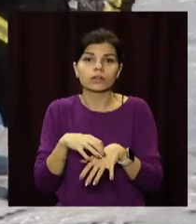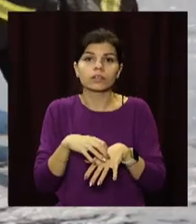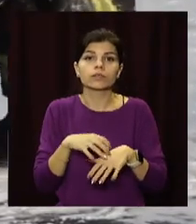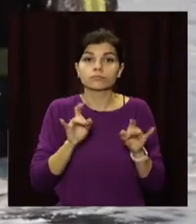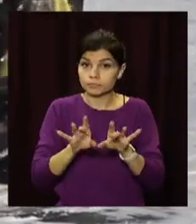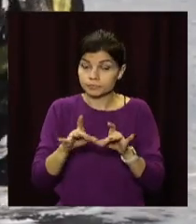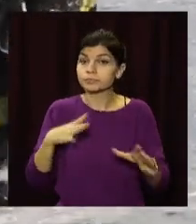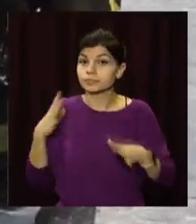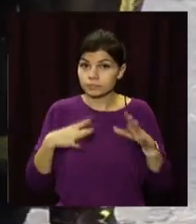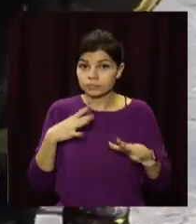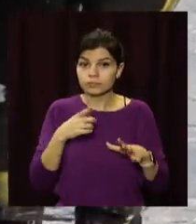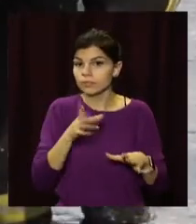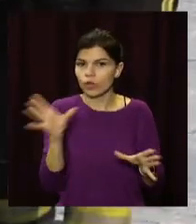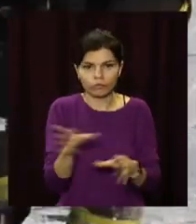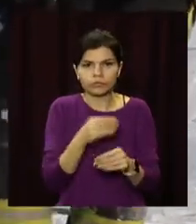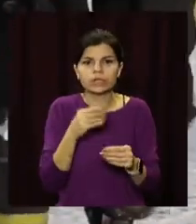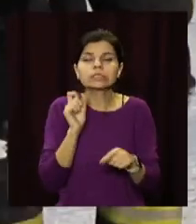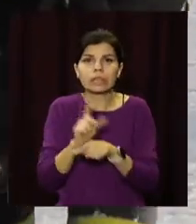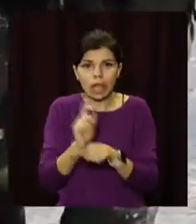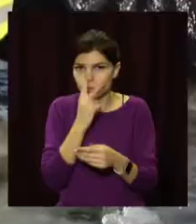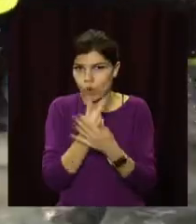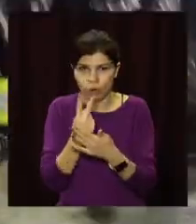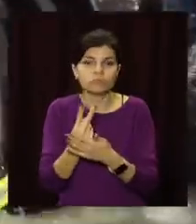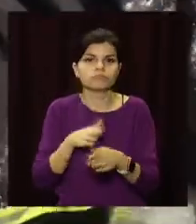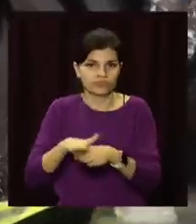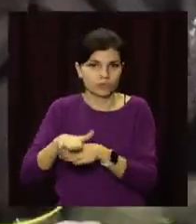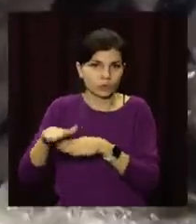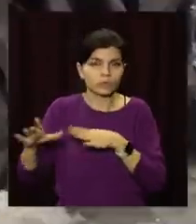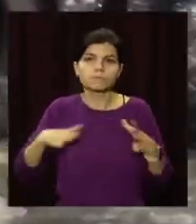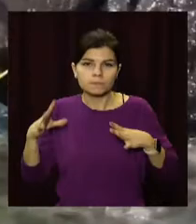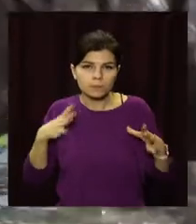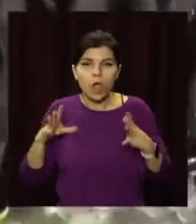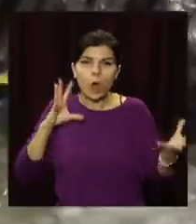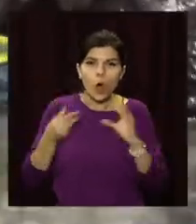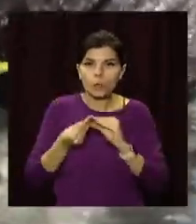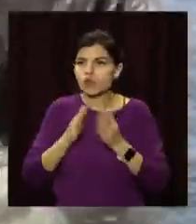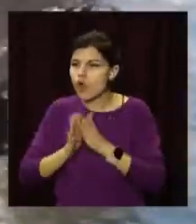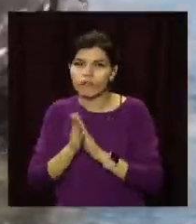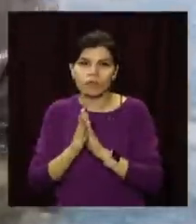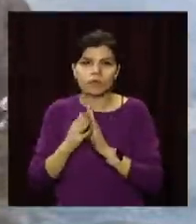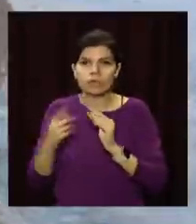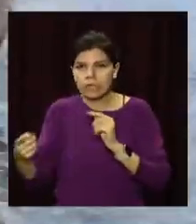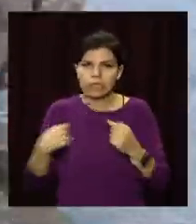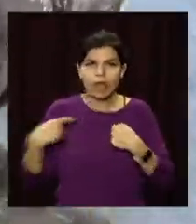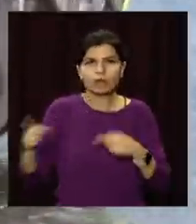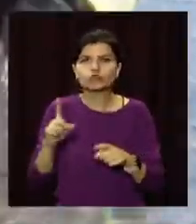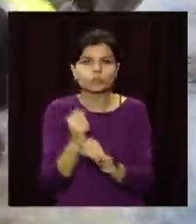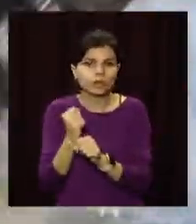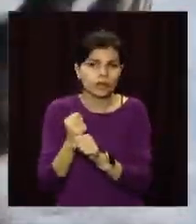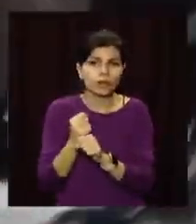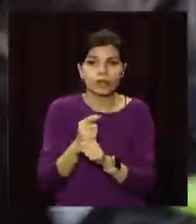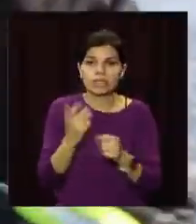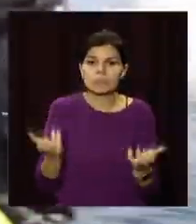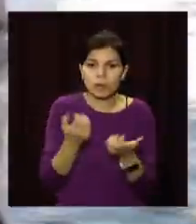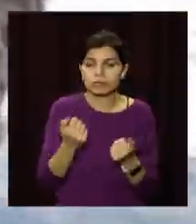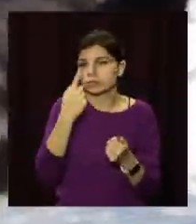впоралися з усіма поставленими задачами та відпрацювали спільні дії у випадку надзвичайних ситуацій. ДСНСники вкотре закликають людей